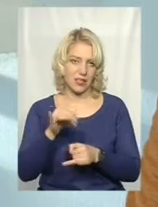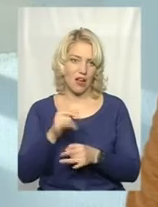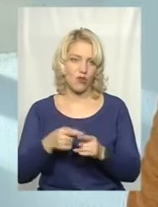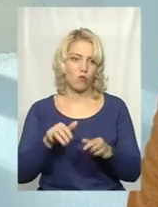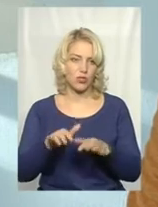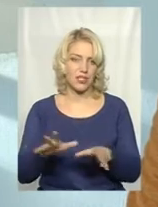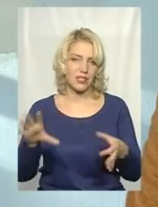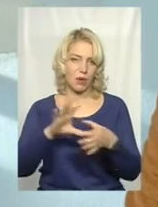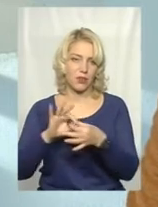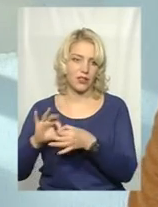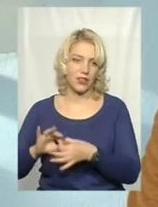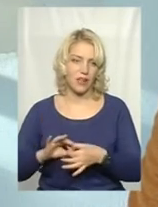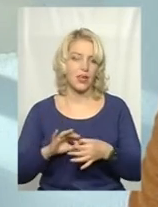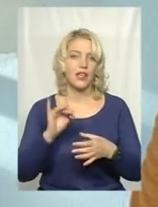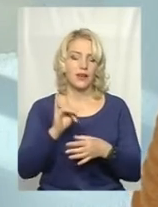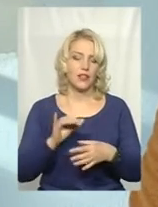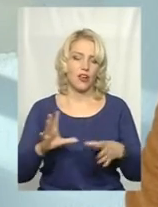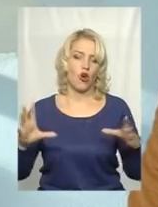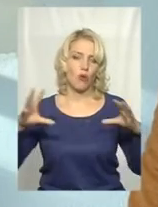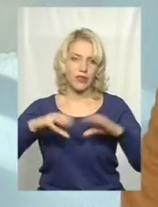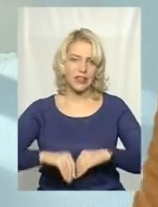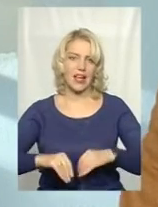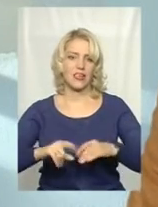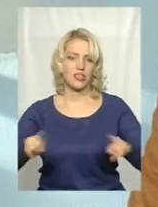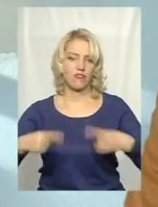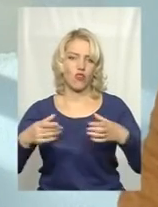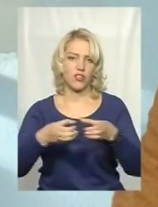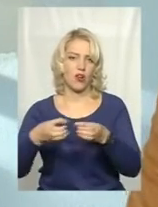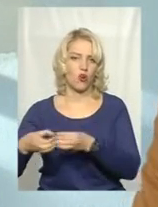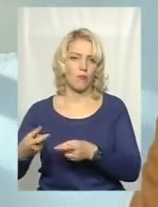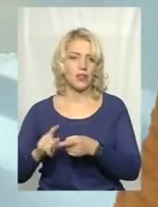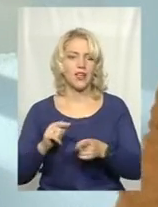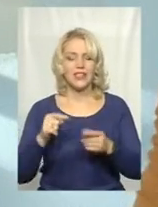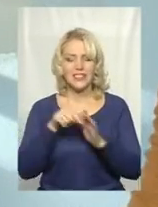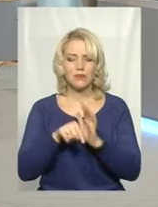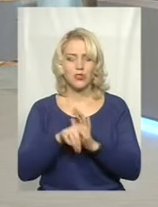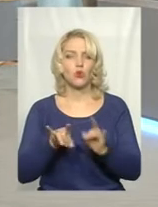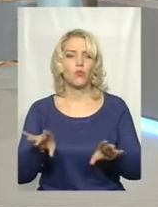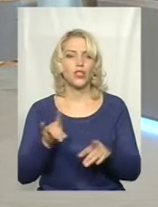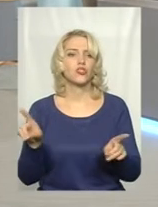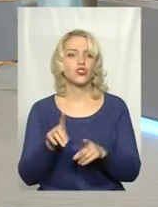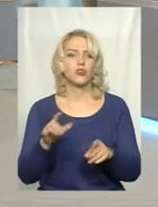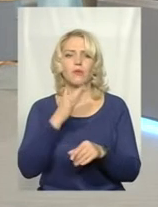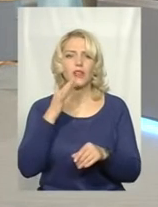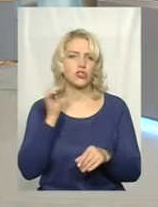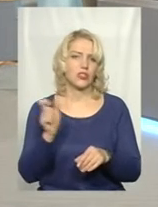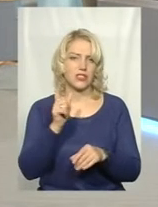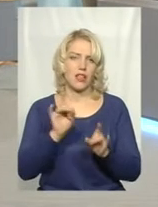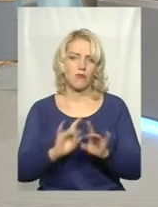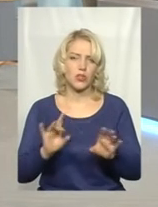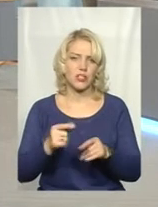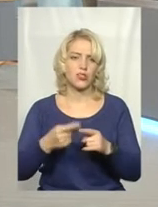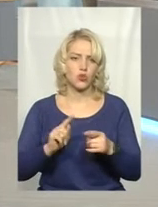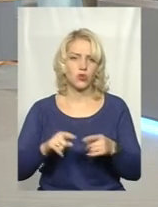процесах приєднання, об'єднання, створення громад. І змісту пояснювати те, що неодноразово говорилося тут з